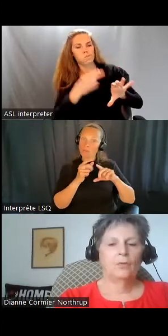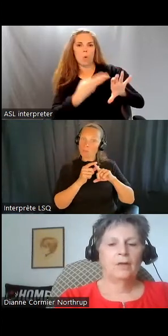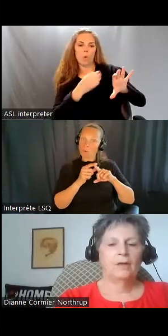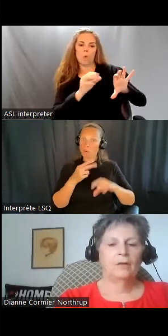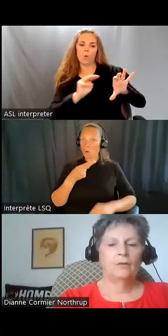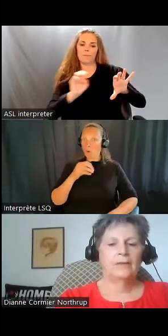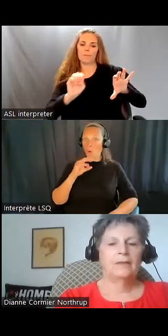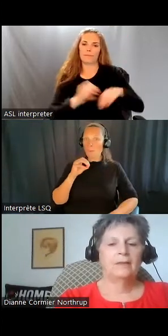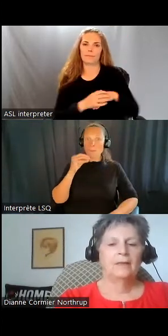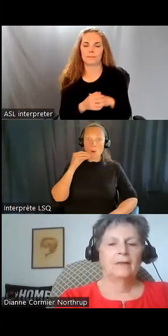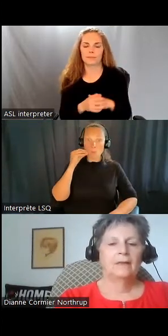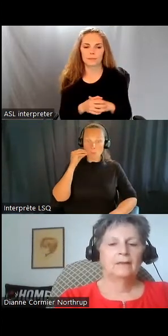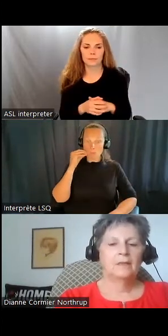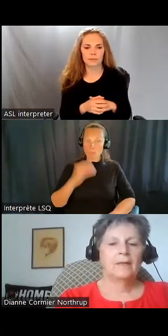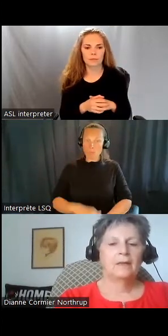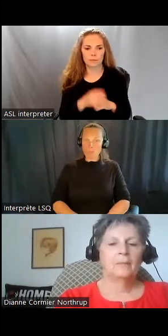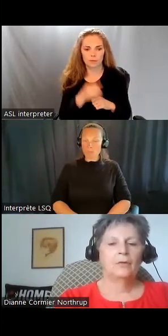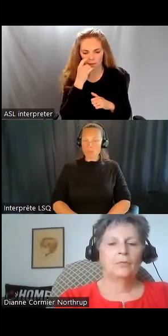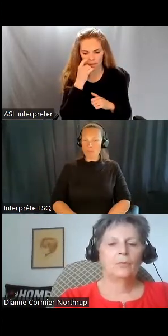Quand on parle de logement inclusif,